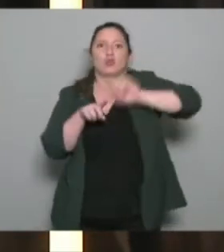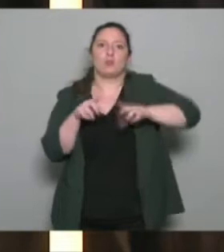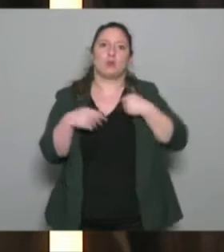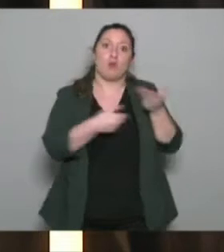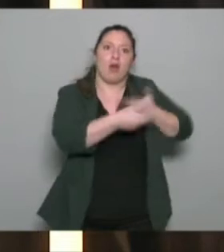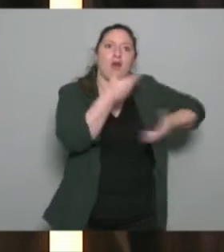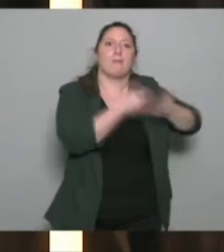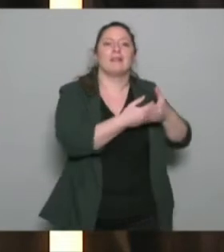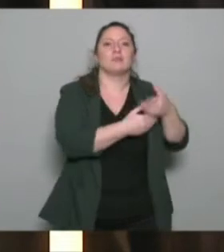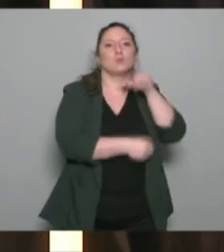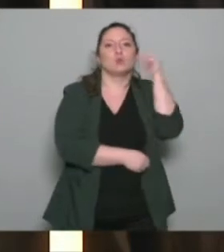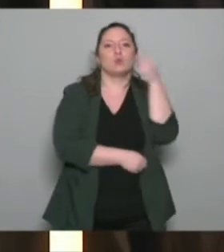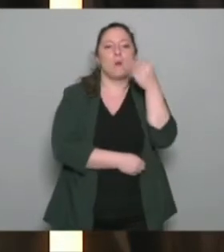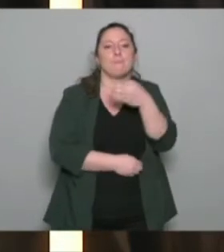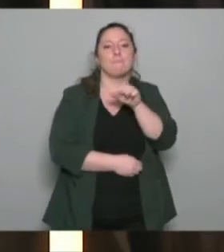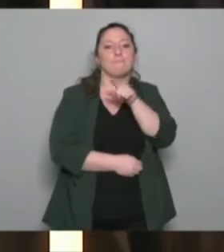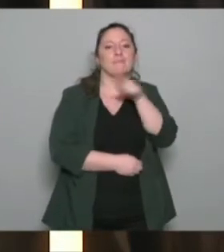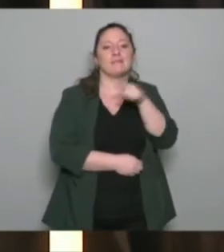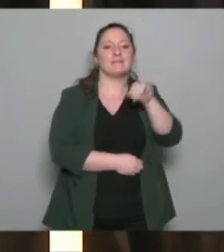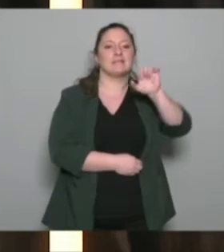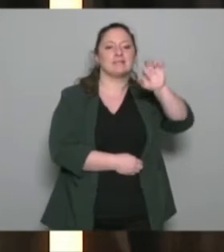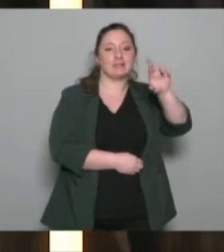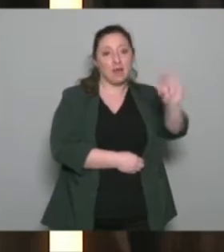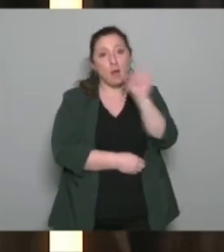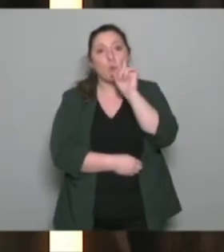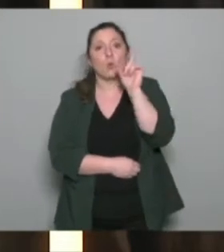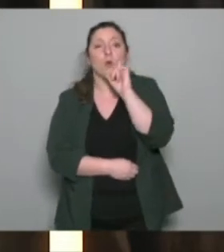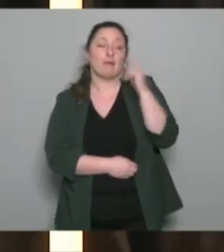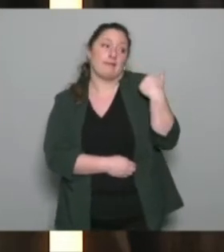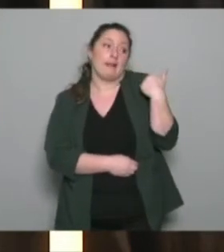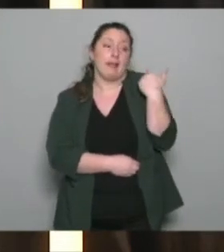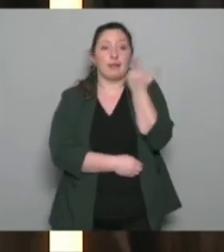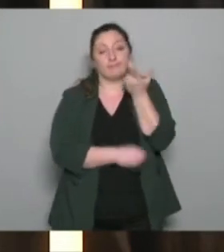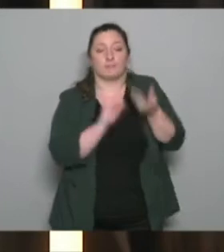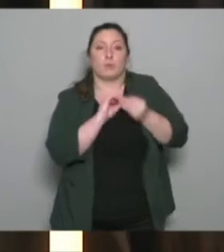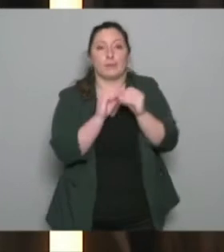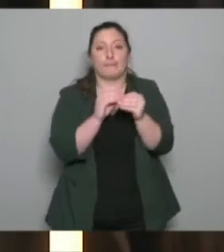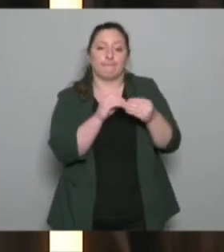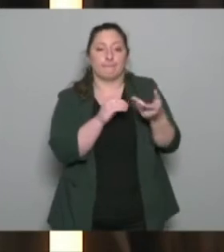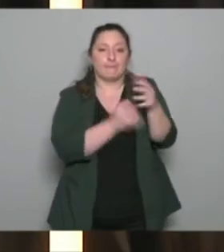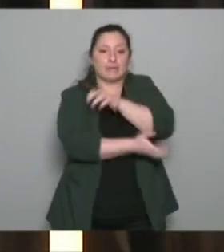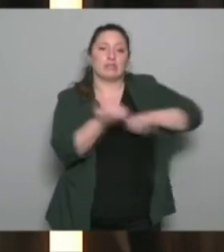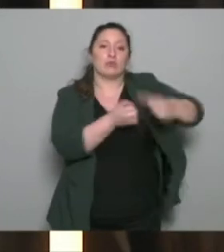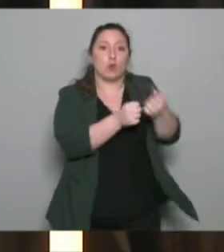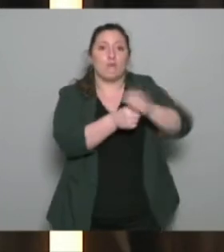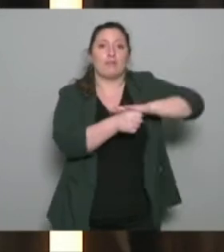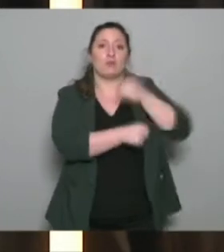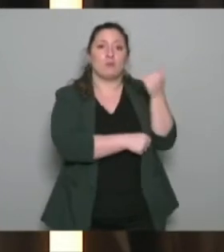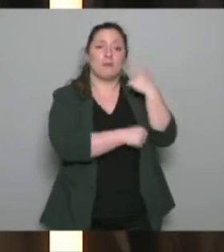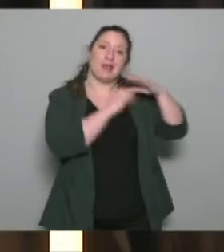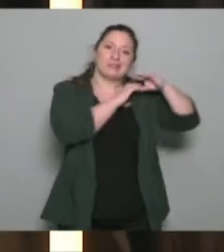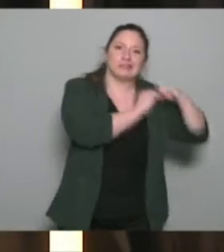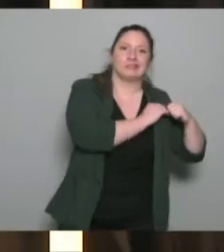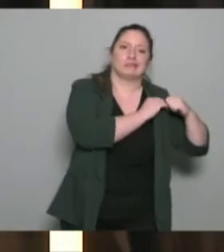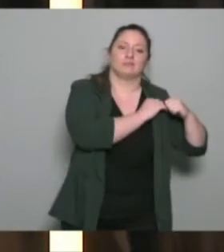parler à la place de M. Mézières. Pourquoi ? Parce que suite à la crise Covid et la vague qui s'annonce, il a été mobilisé pour une